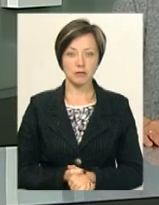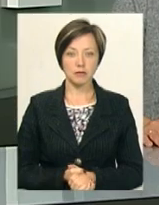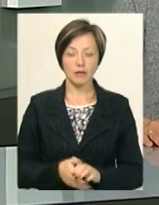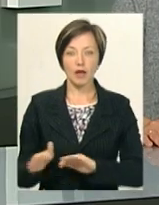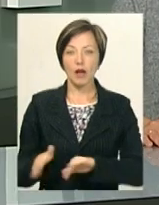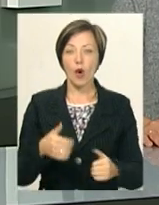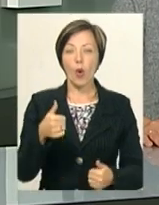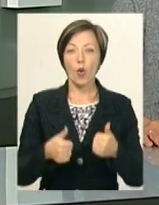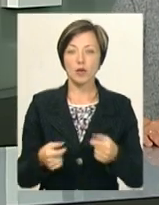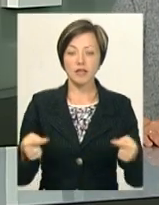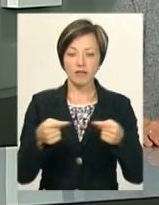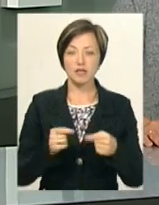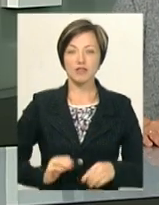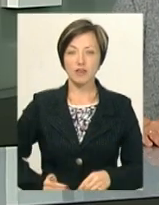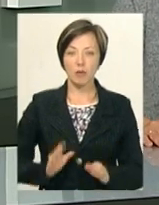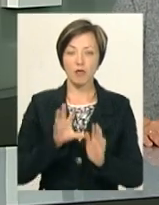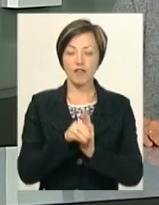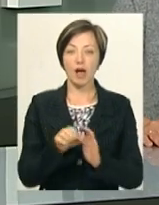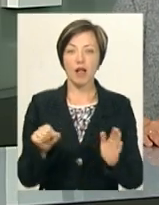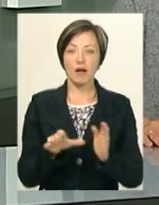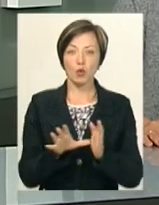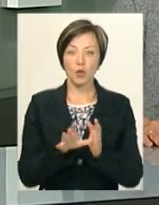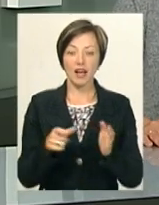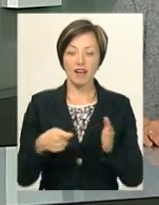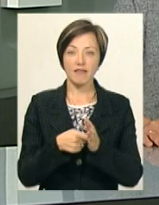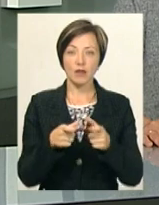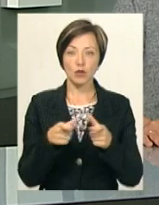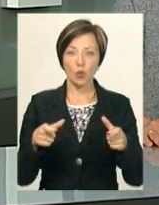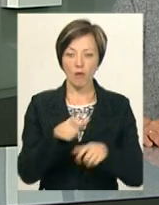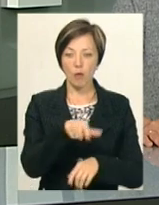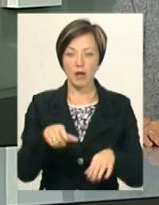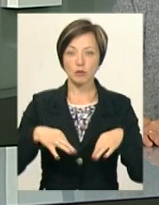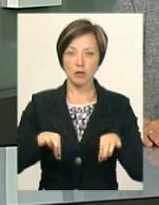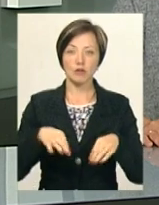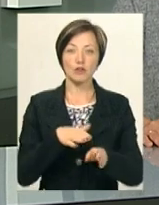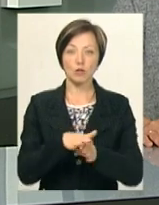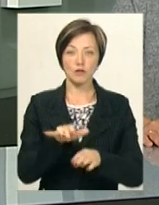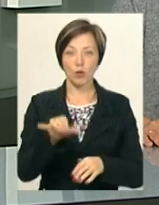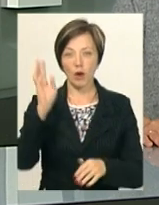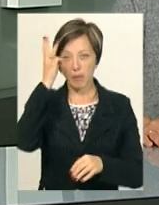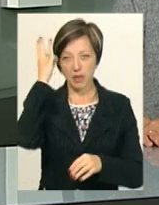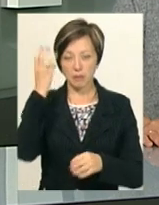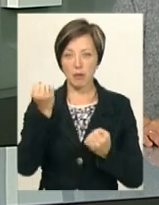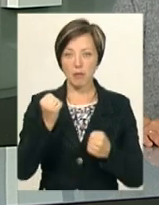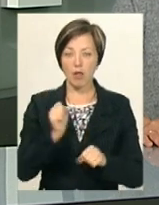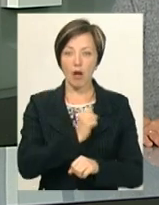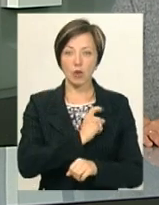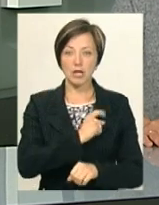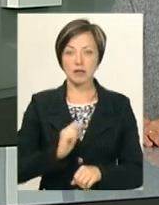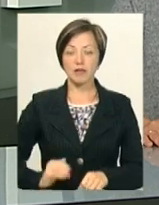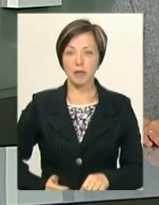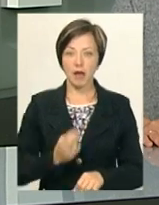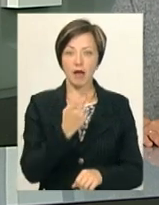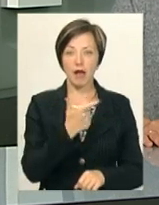Конкурс на визначення фірми, яка впровадить електронний квиток в громадському транспорті, відбувся у Хмельницькому. Перемогла одеська компанія